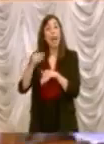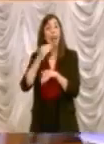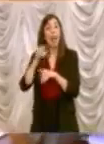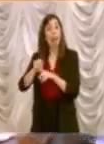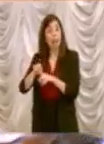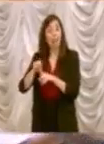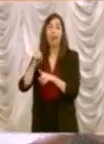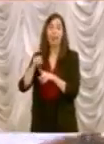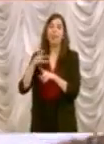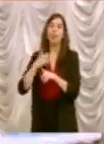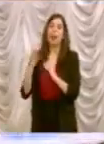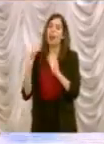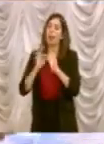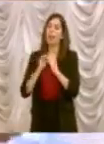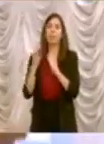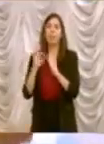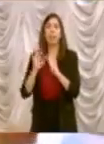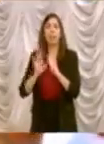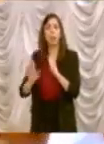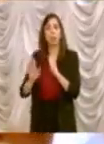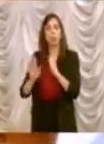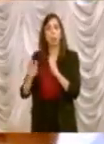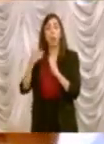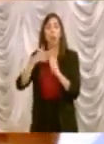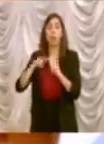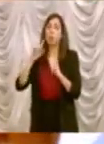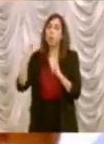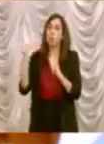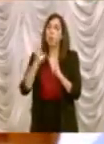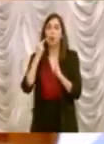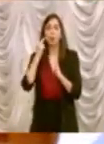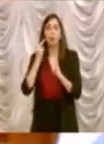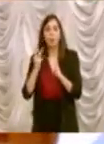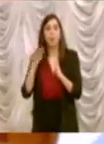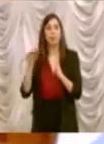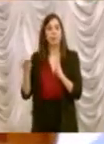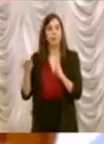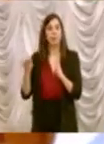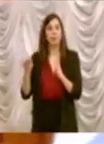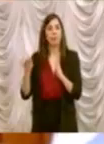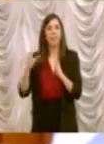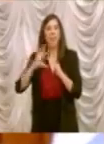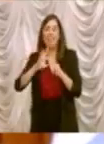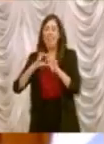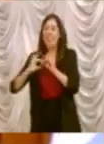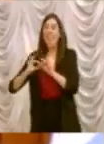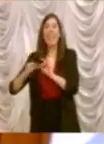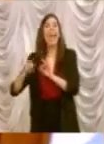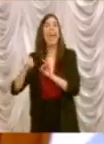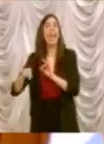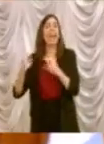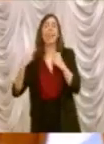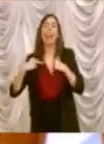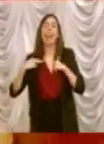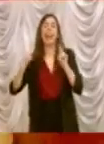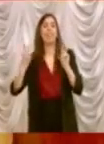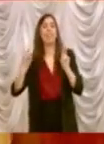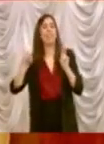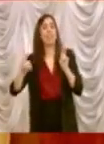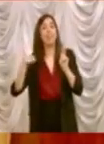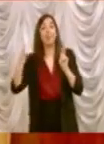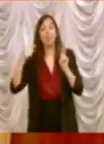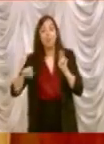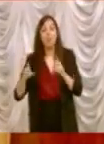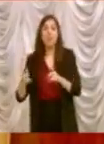perché abbiamo tutti valutato che la filiera della vita che ha dato a tutti noi la possibilità